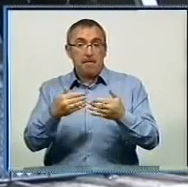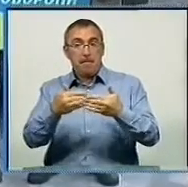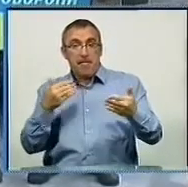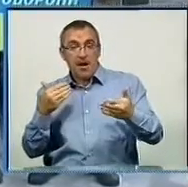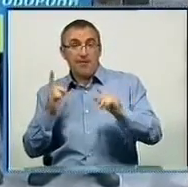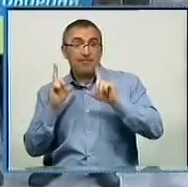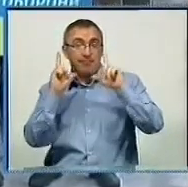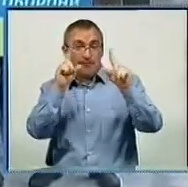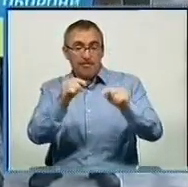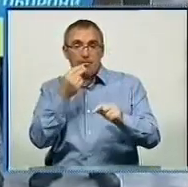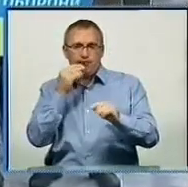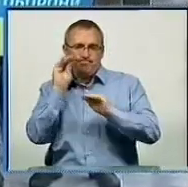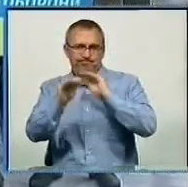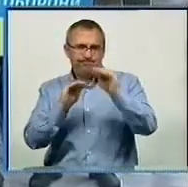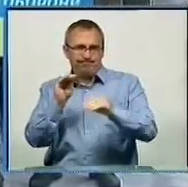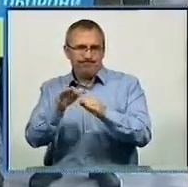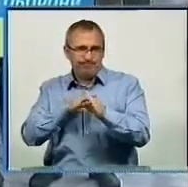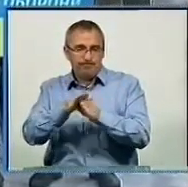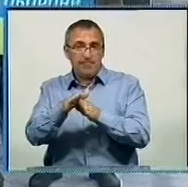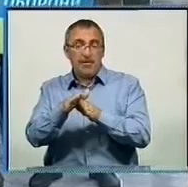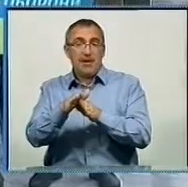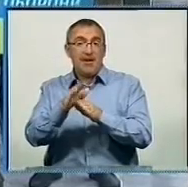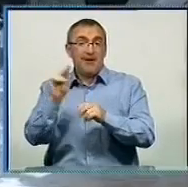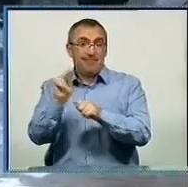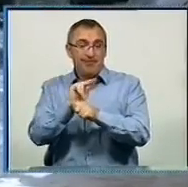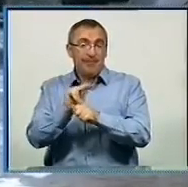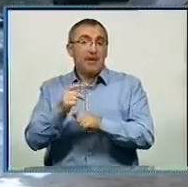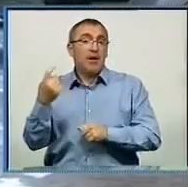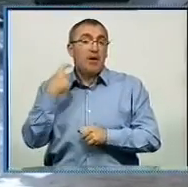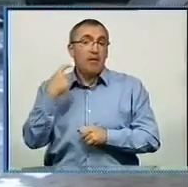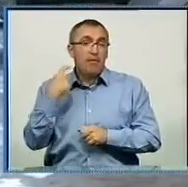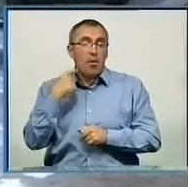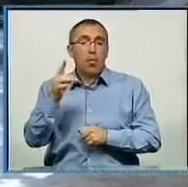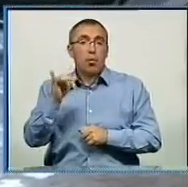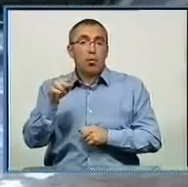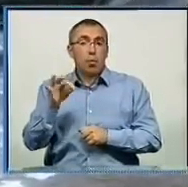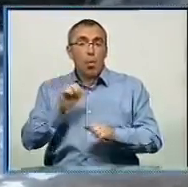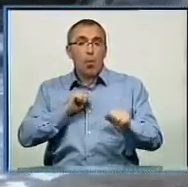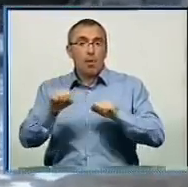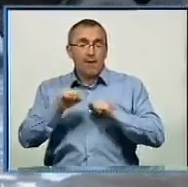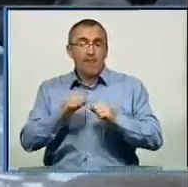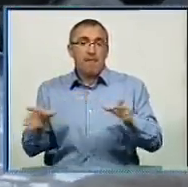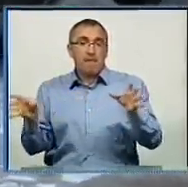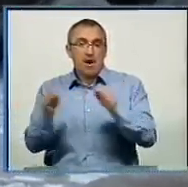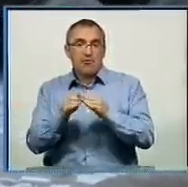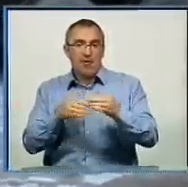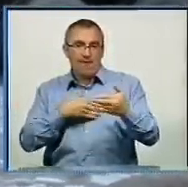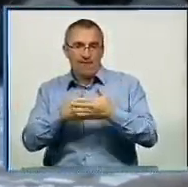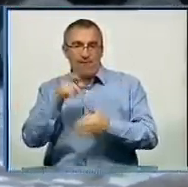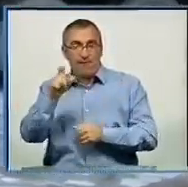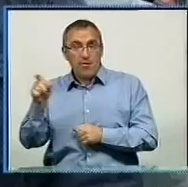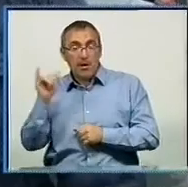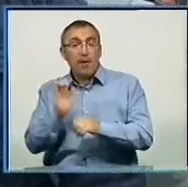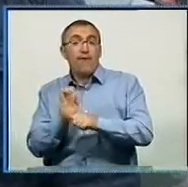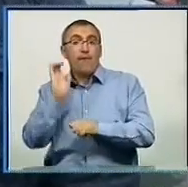завантажили провізією. Реставрували КРАС працівники Кірвоградського рудоуправління разом із волонтерами. Вони ж і відправлять